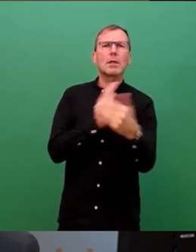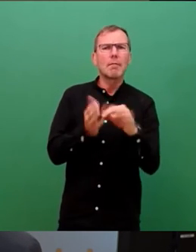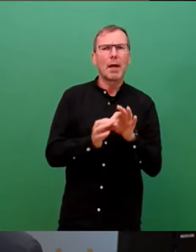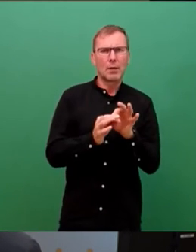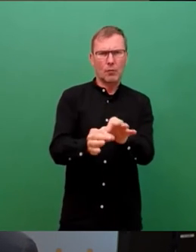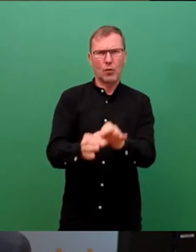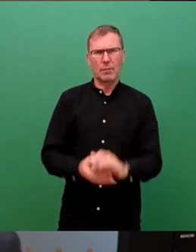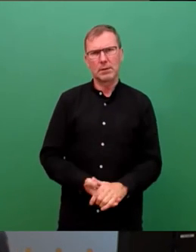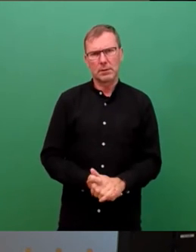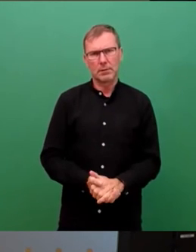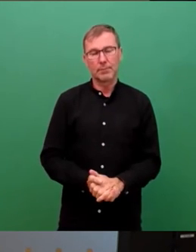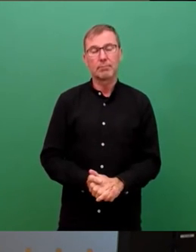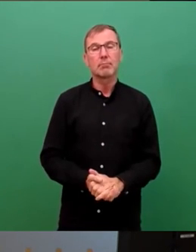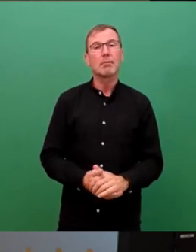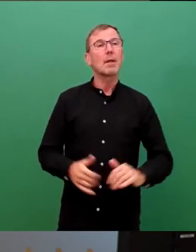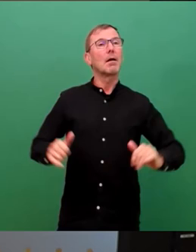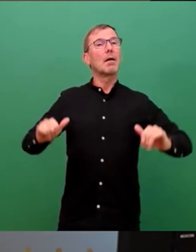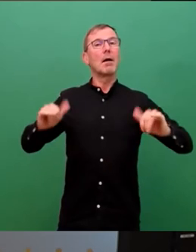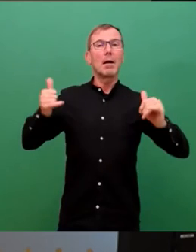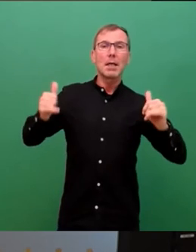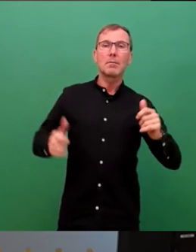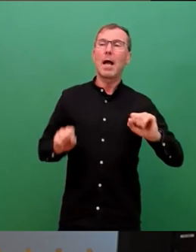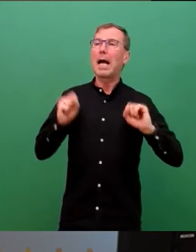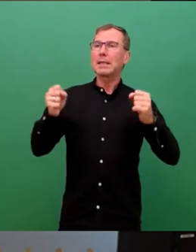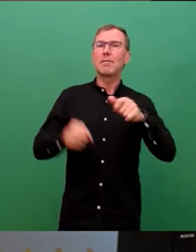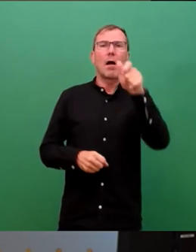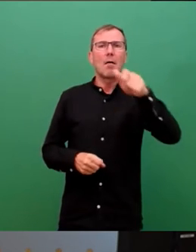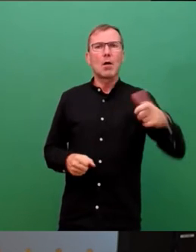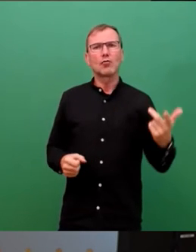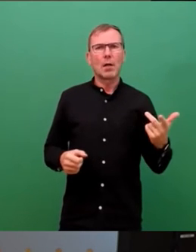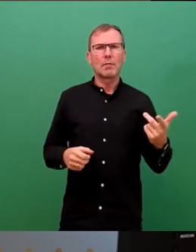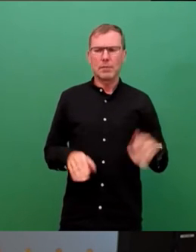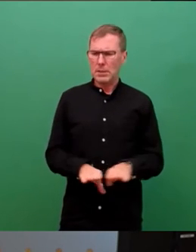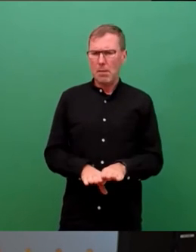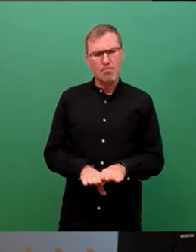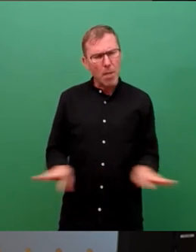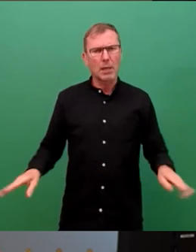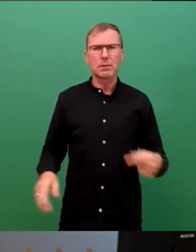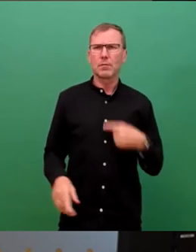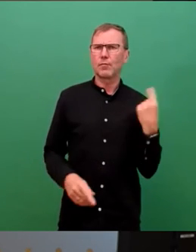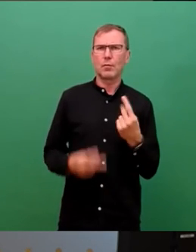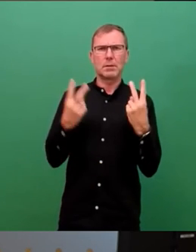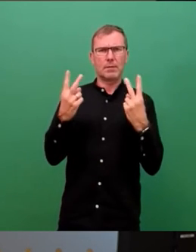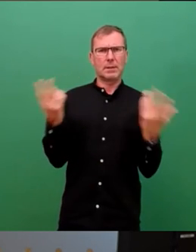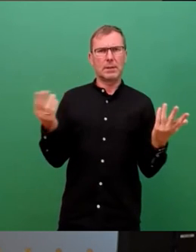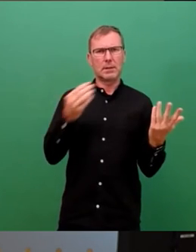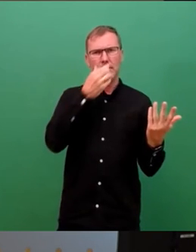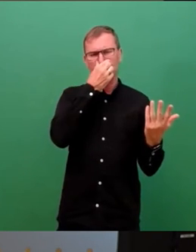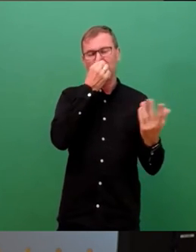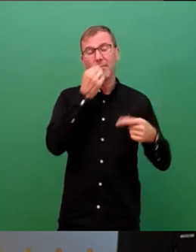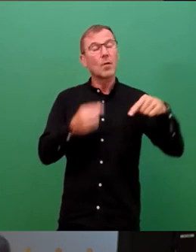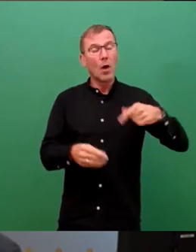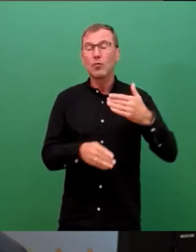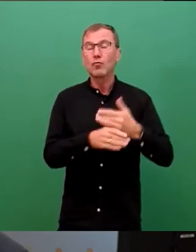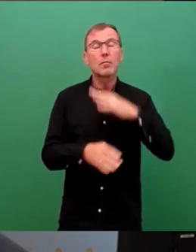Eine lebendige und aktive Bürgerschaft ist das Fundament, auf dem wir stehen. Schon heute engagieren sich 10